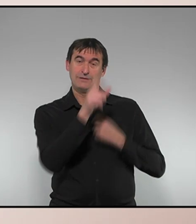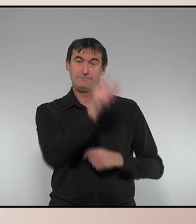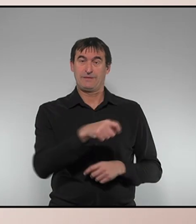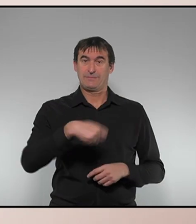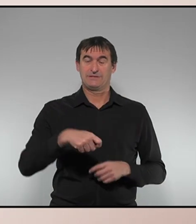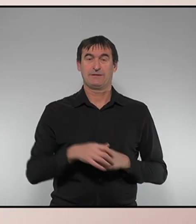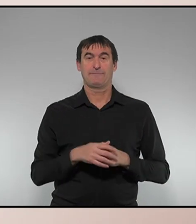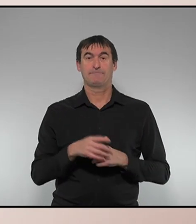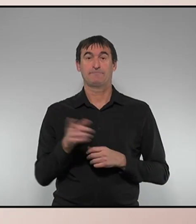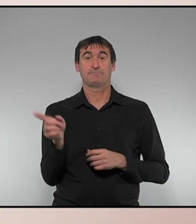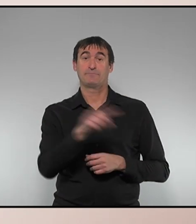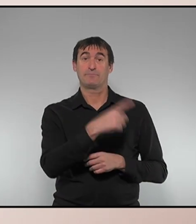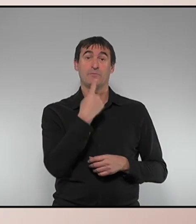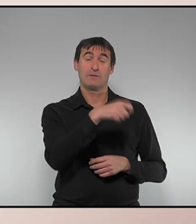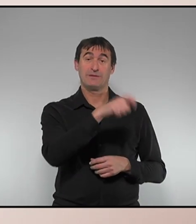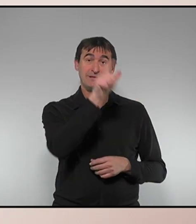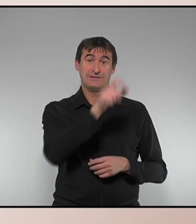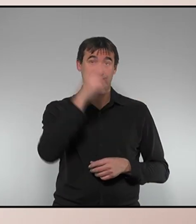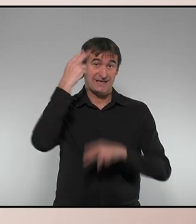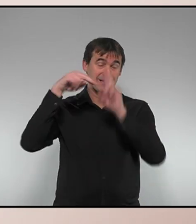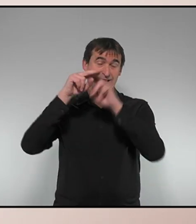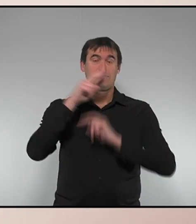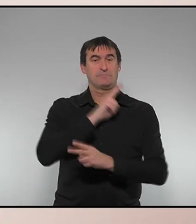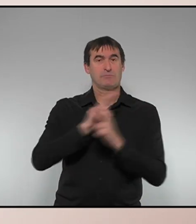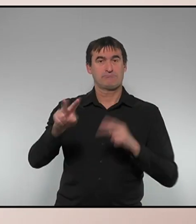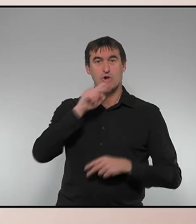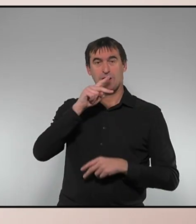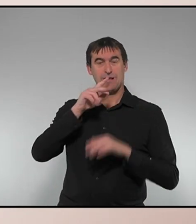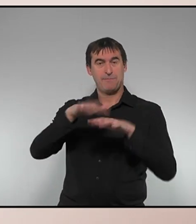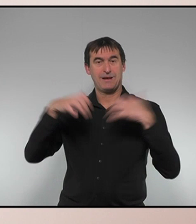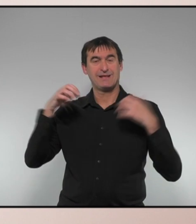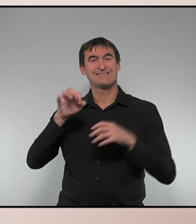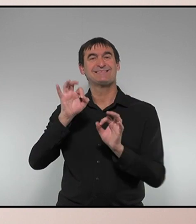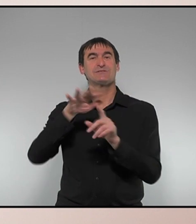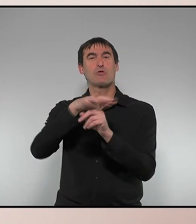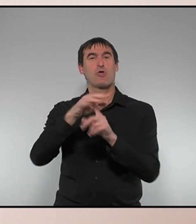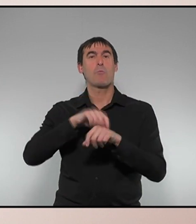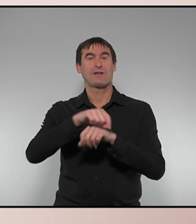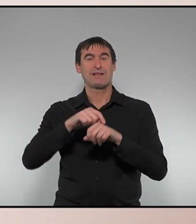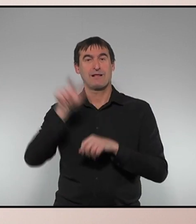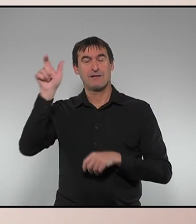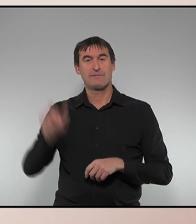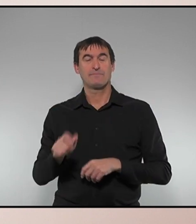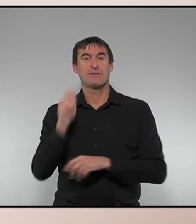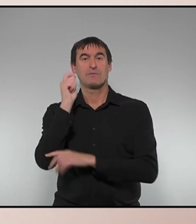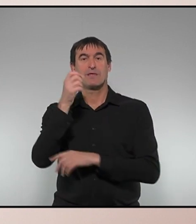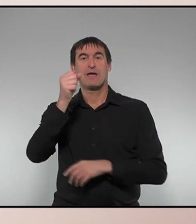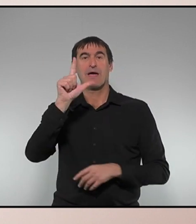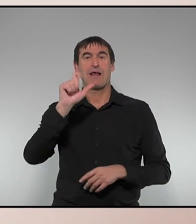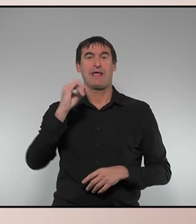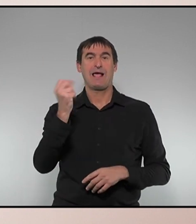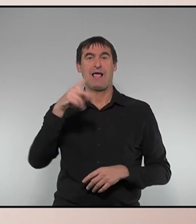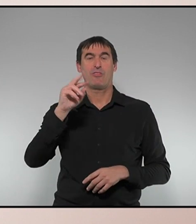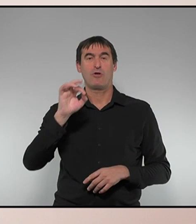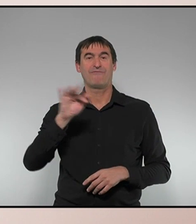Pregunta al president de la Generalitat a respondre oralment en el ple sobre la situació política. Formula la pregunta al diputat Alejandro Fernández